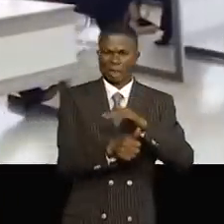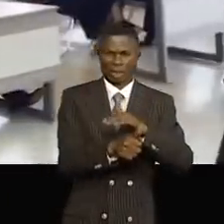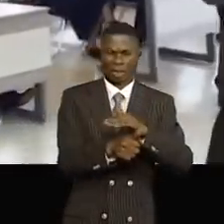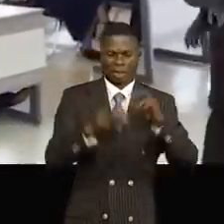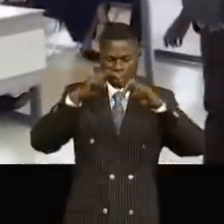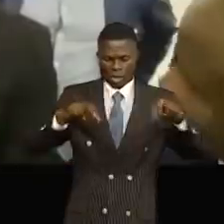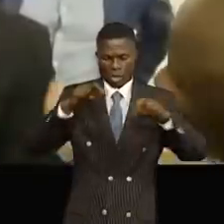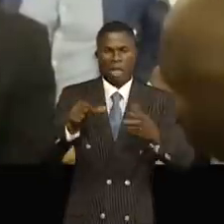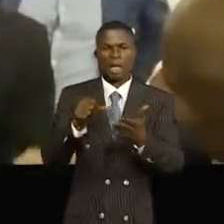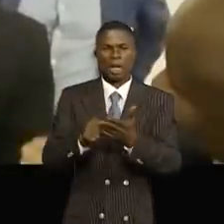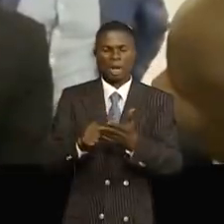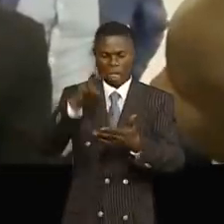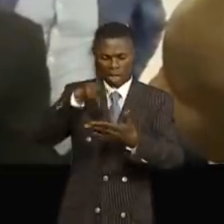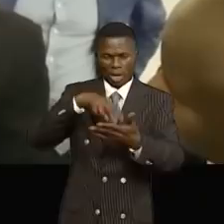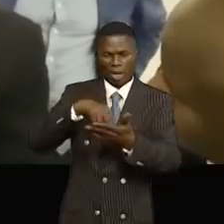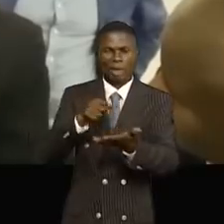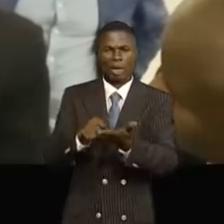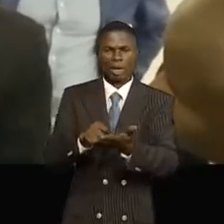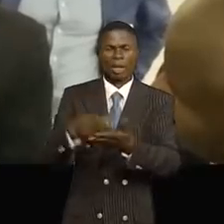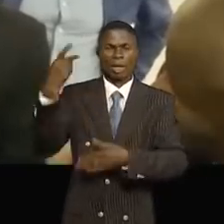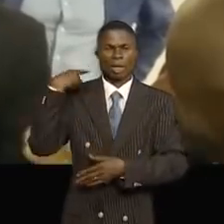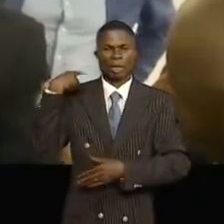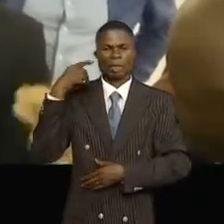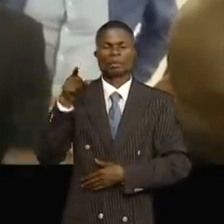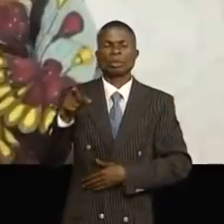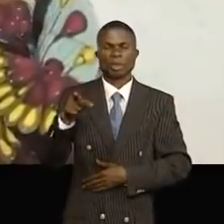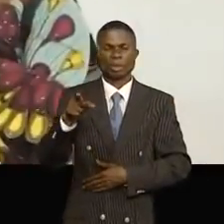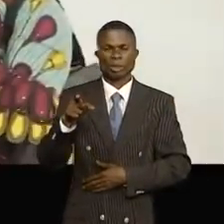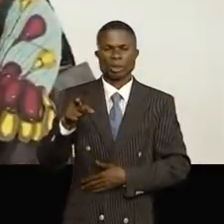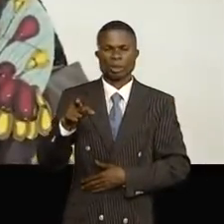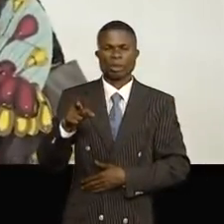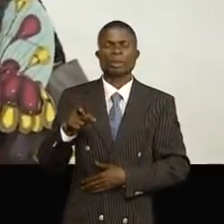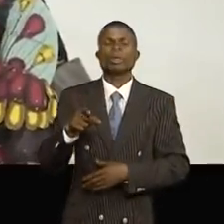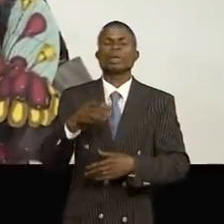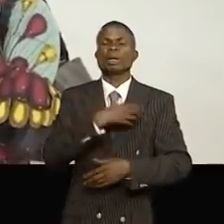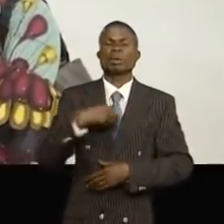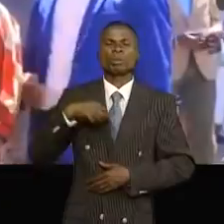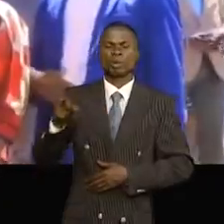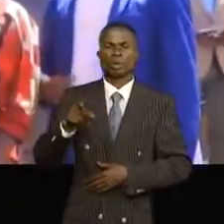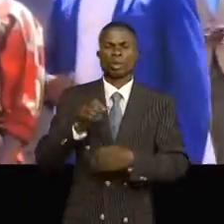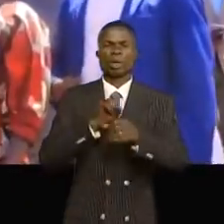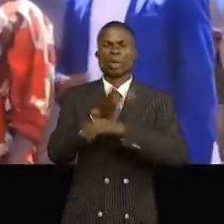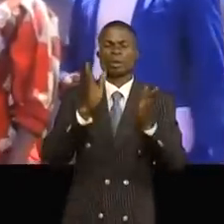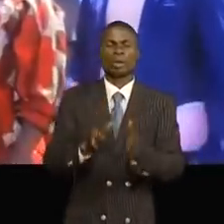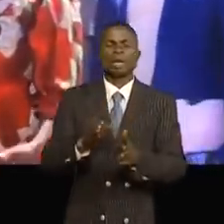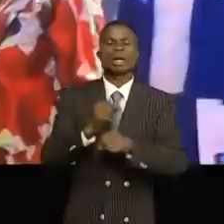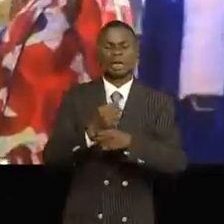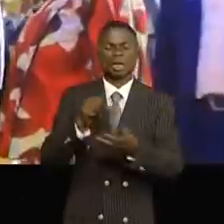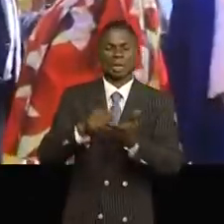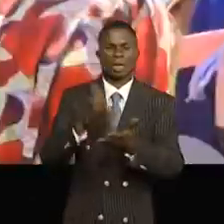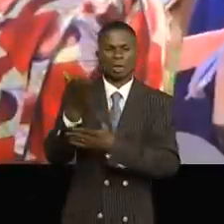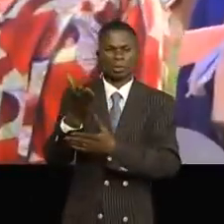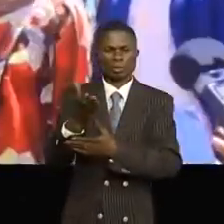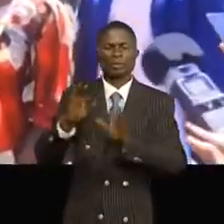Examinant les pétitions après la lecture de celles-ci par les honorables Alexis Katempa et Koulounemba Virginie, mandataires des pétitionnaires et devant les refus des